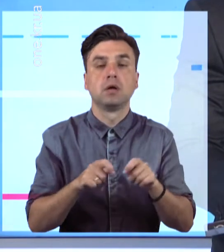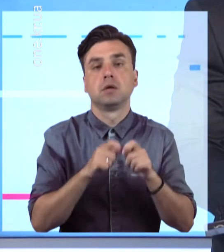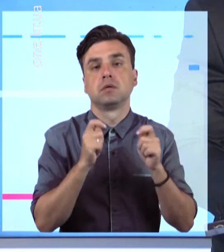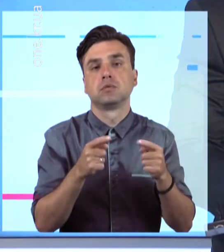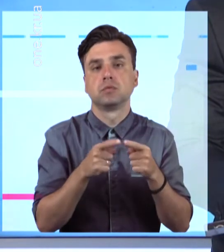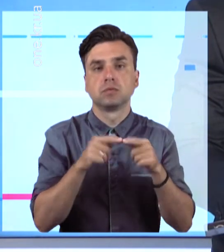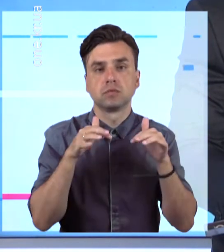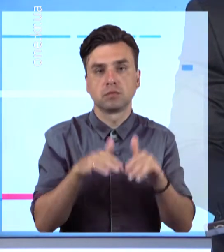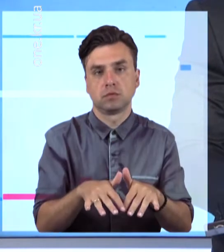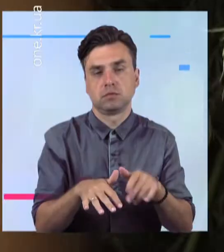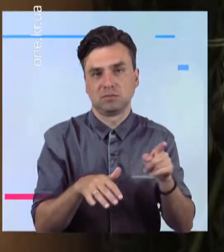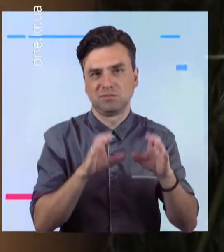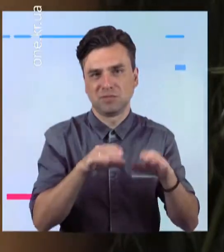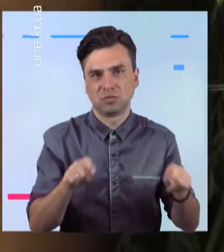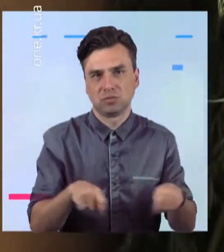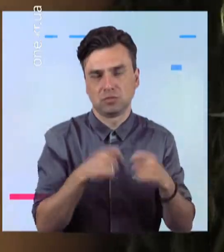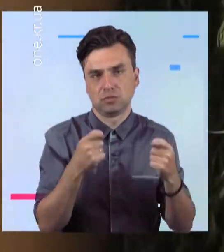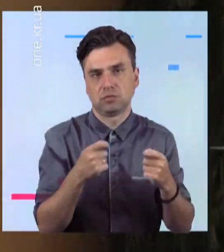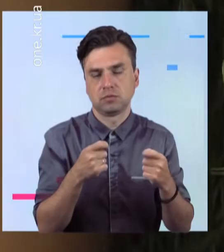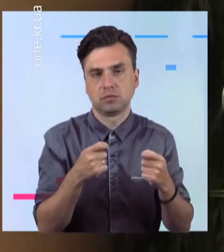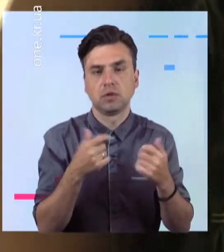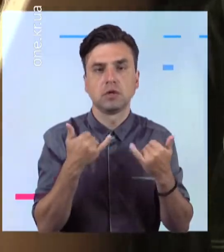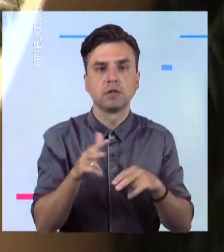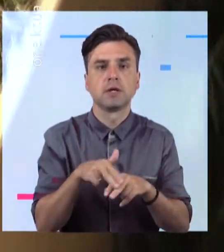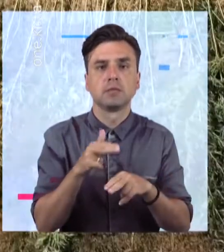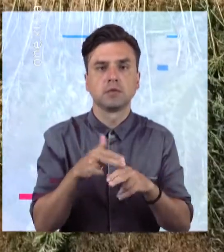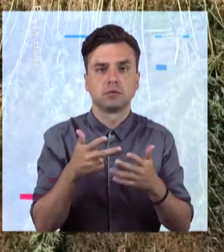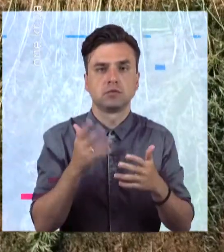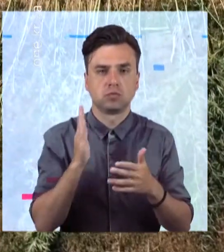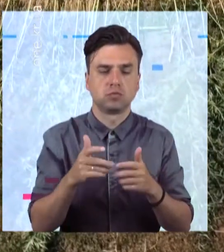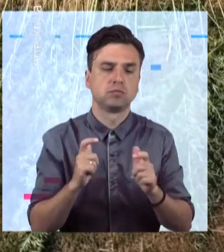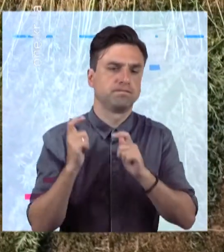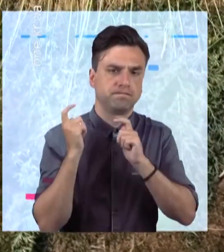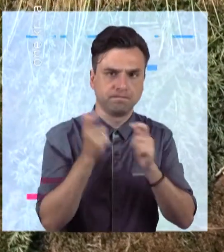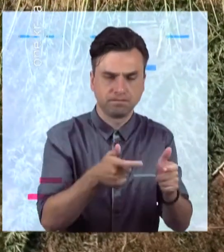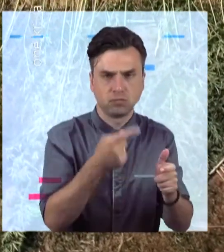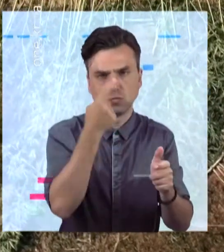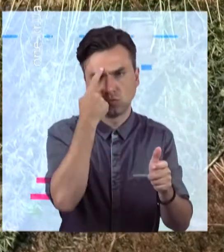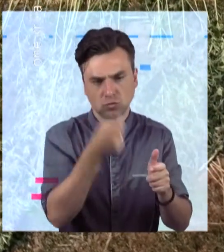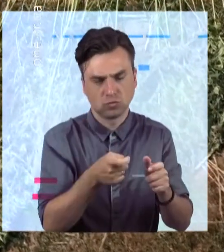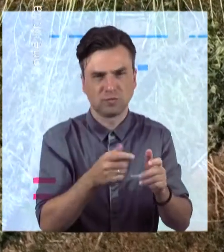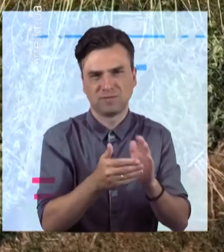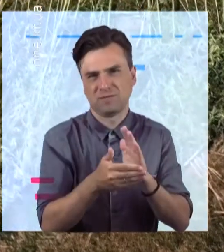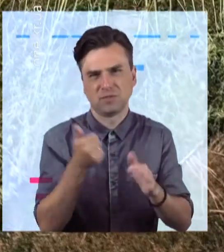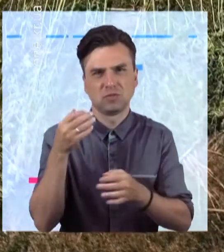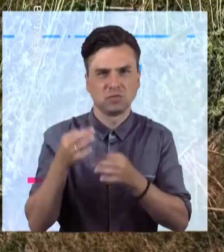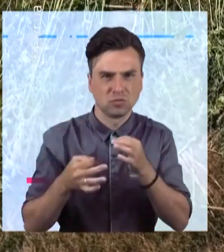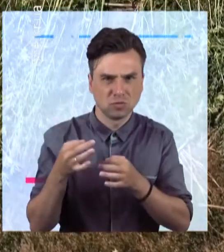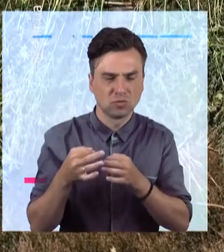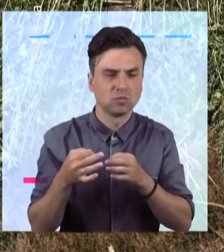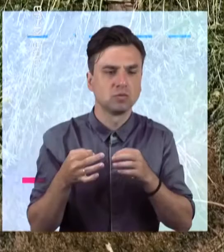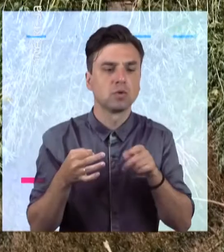поліції відкрили кримінальне провадження. Наразі у поліції вирішується питання про вручення чоловіку повідомлення про підозру та обрання